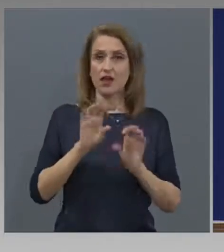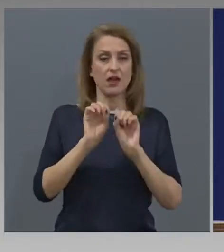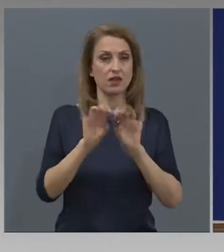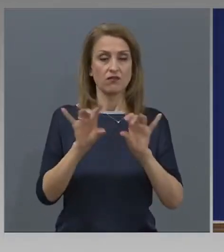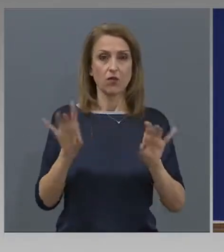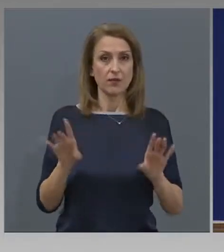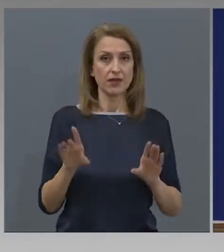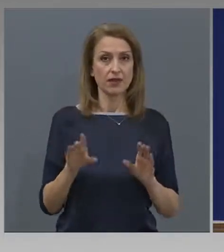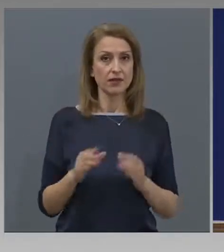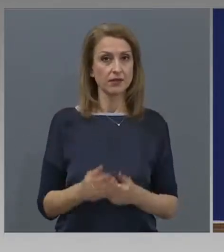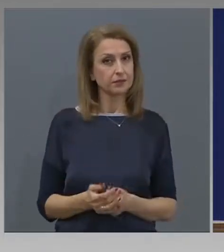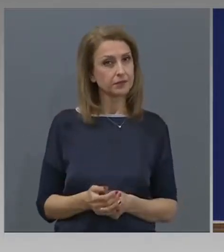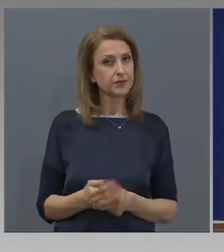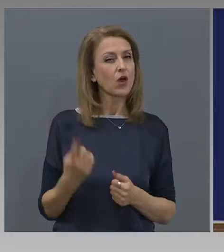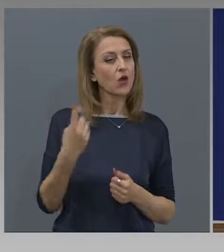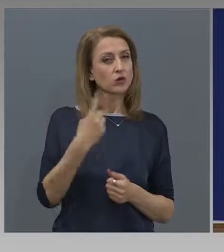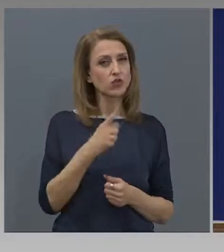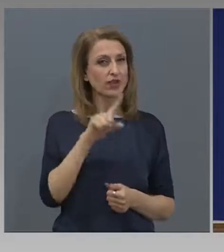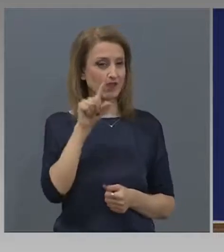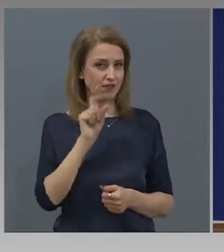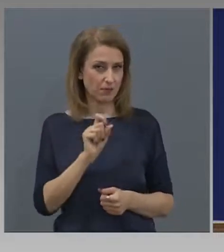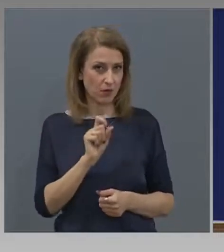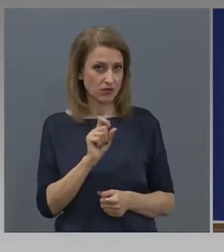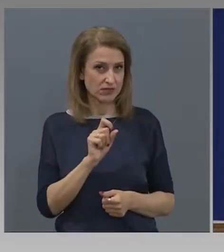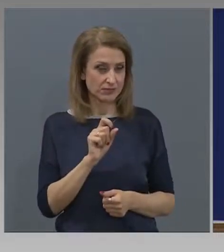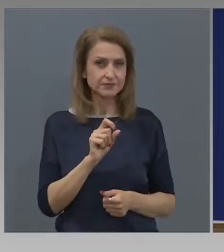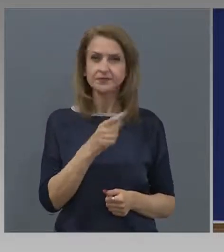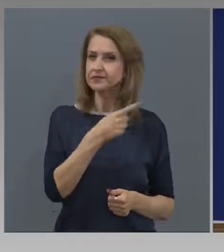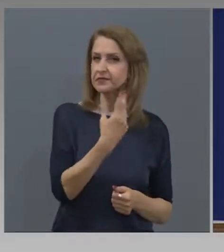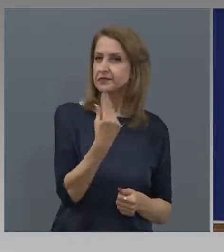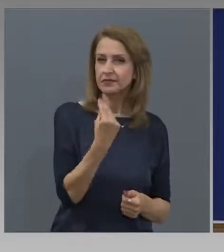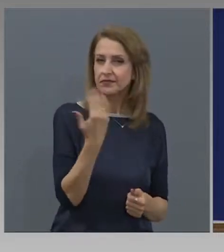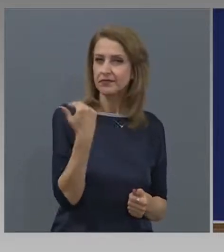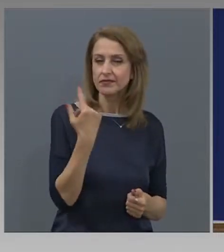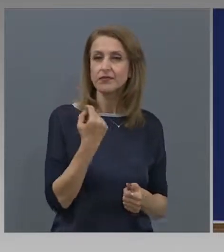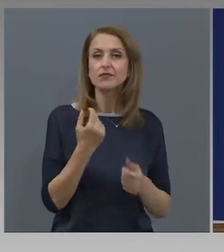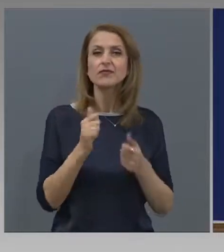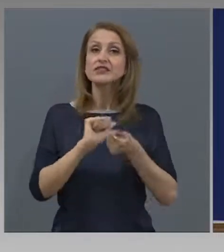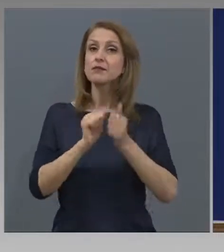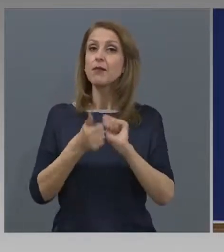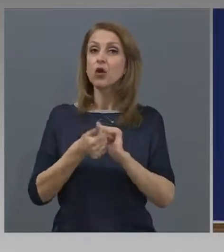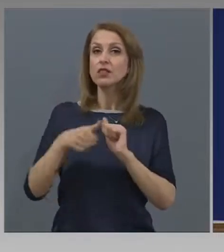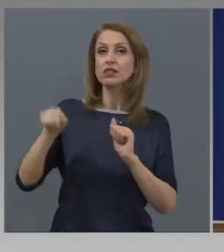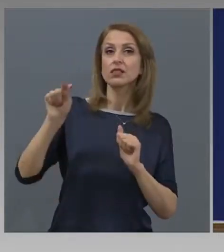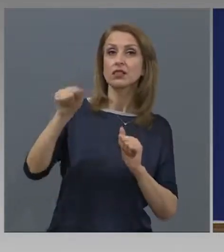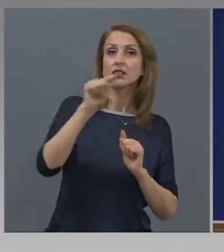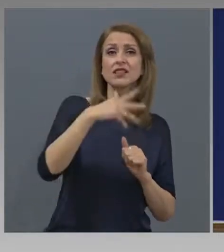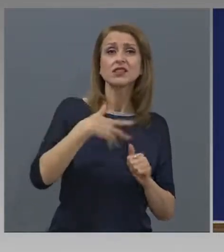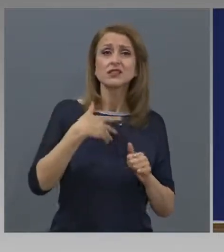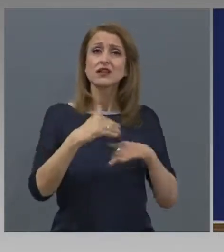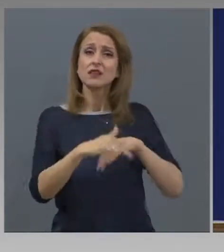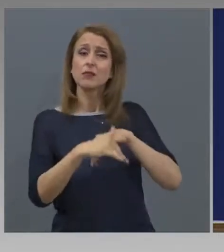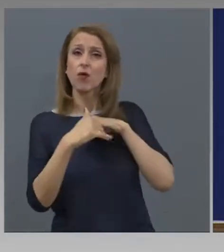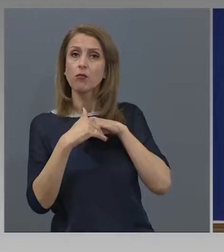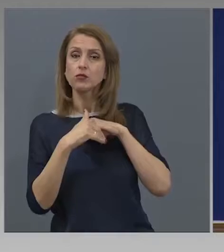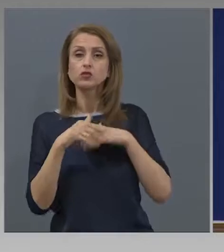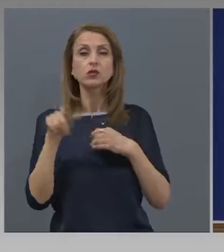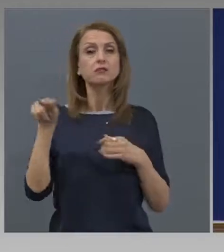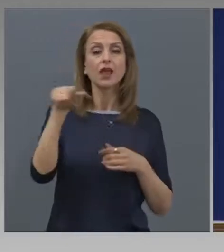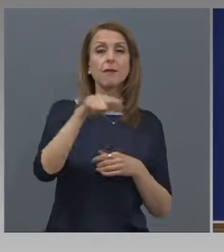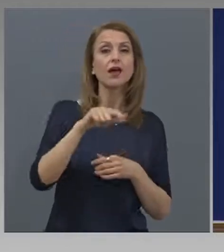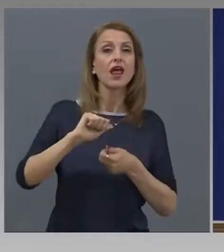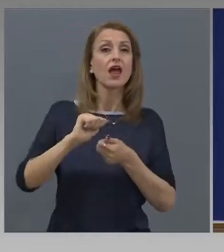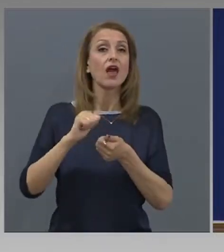на колегите, един, може би, по-така пикантен въпрос. Споменахте доста хора от спорта и искат помощ. Има ли професионални спортни, в частност футболни